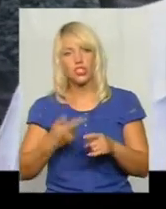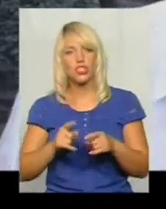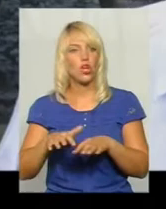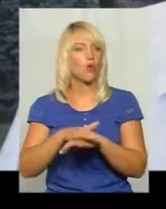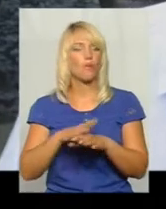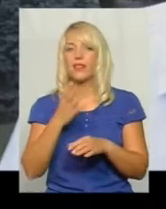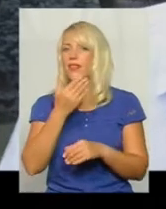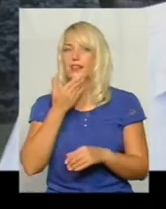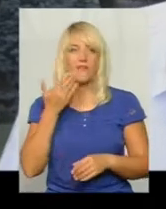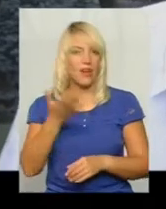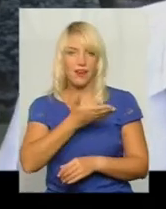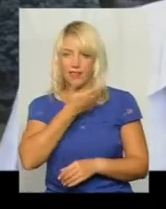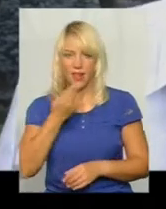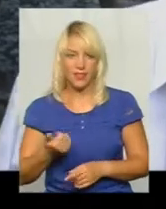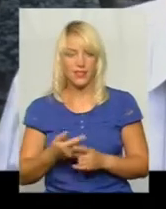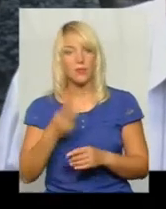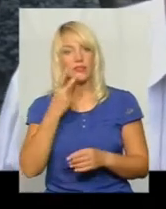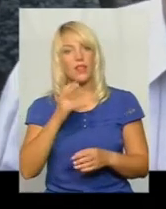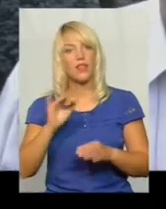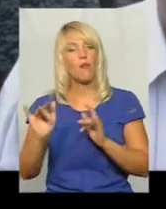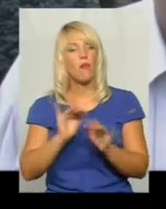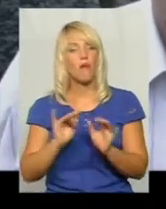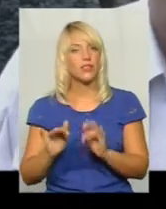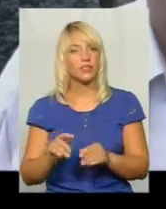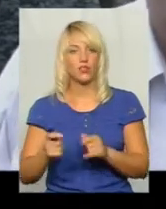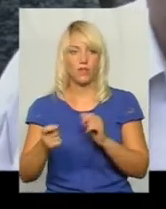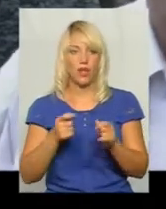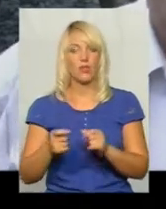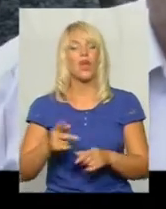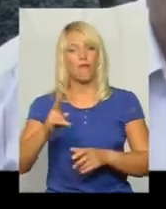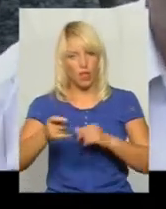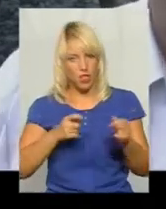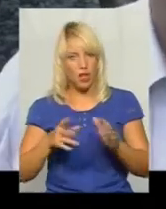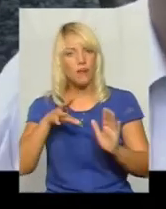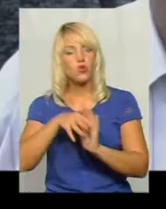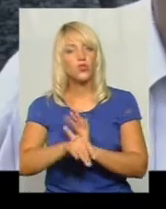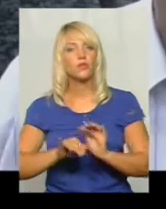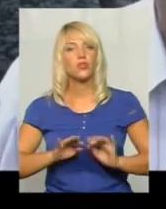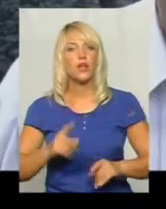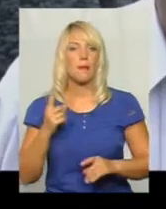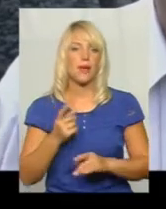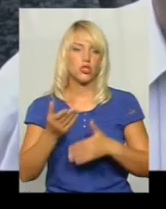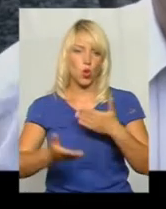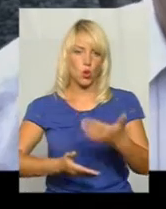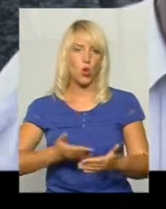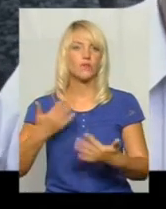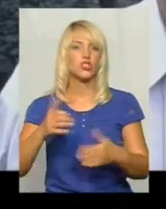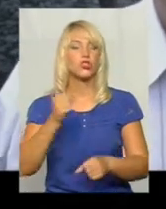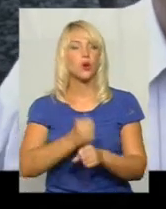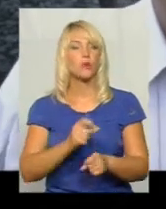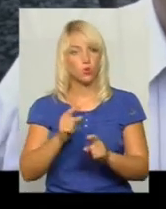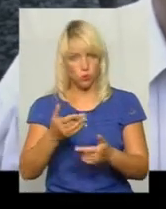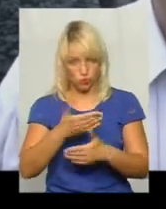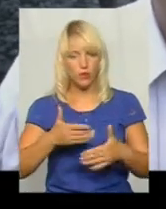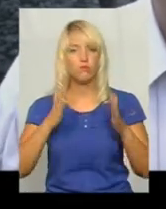зверталися. Ми дивилися на поведінку влади. І влада включилася в процес. І от перший крок зроблений. І тому ми